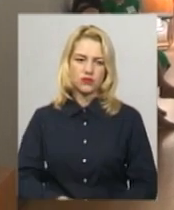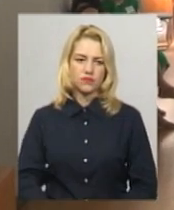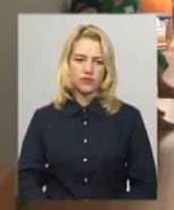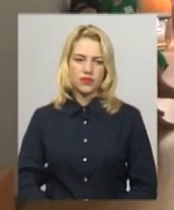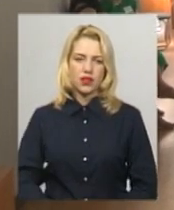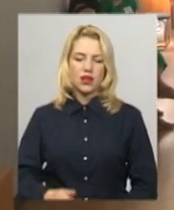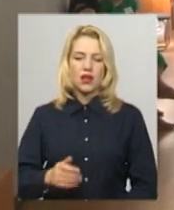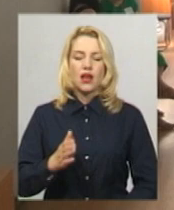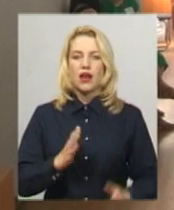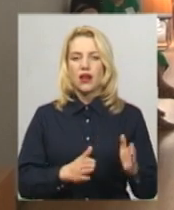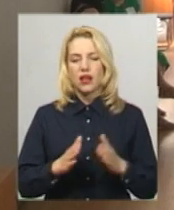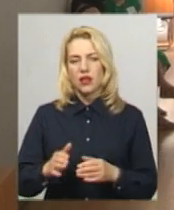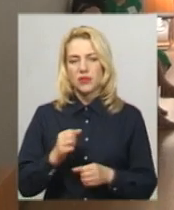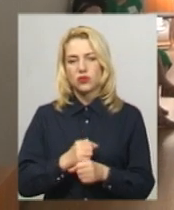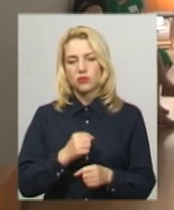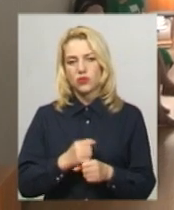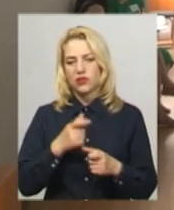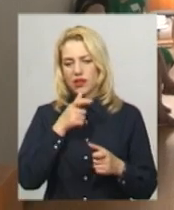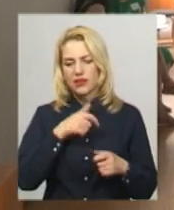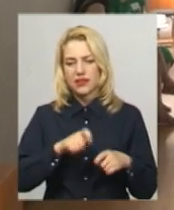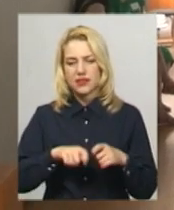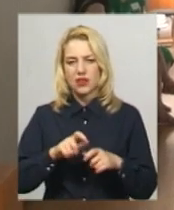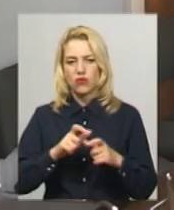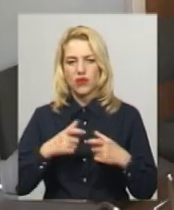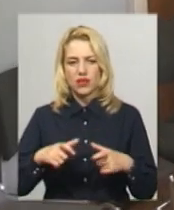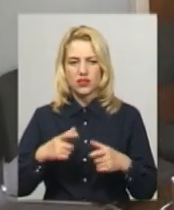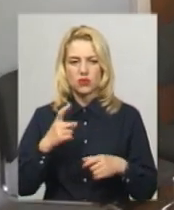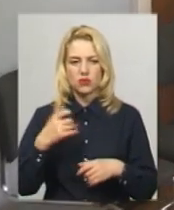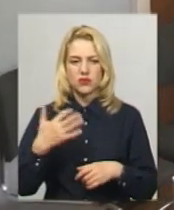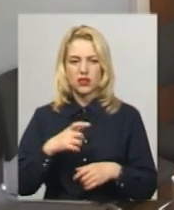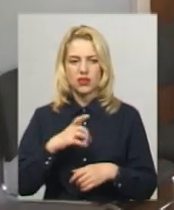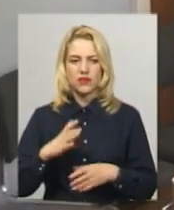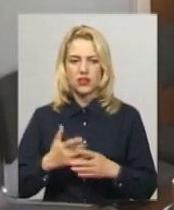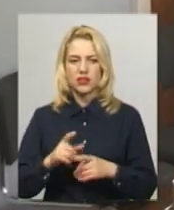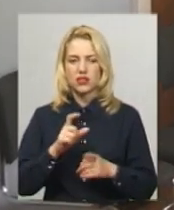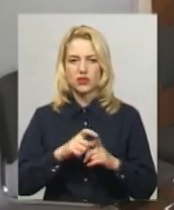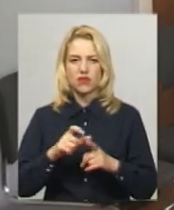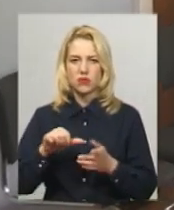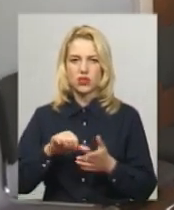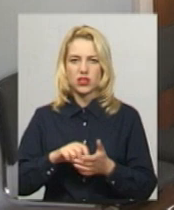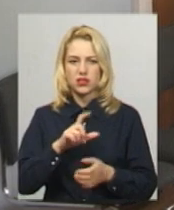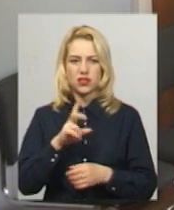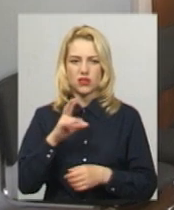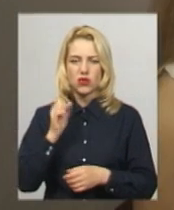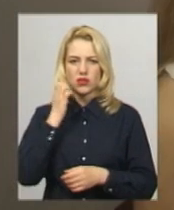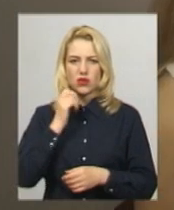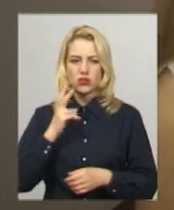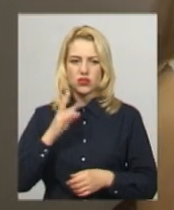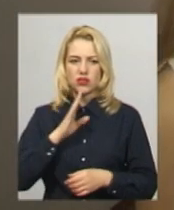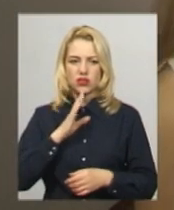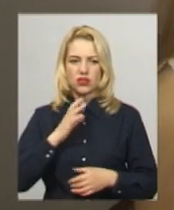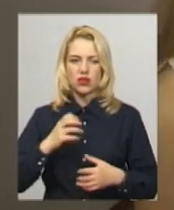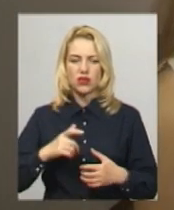Регламент роботи тестування 150 хвилин. За словами учасниці ЗНО зі Старокостянтинова Ульяна Ярмолюк,